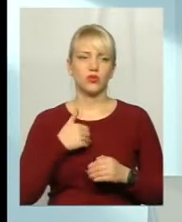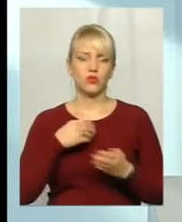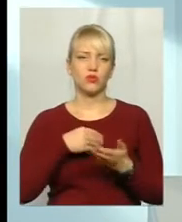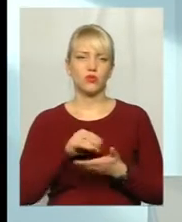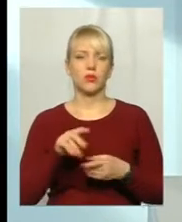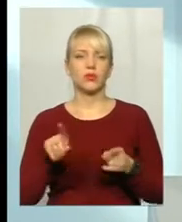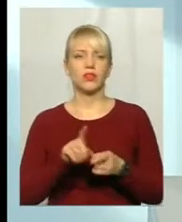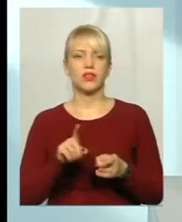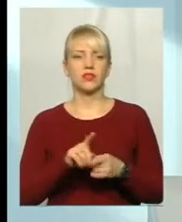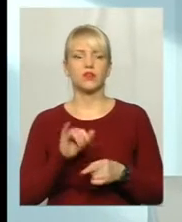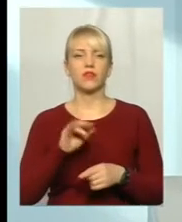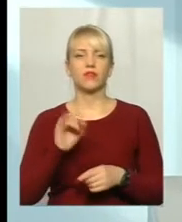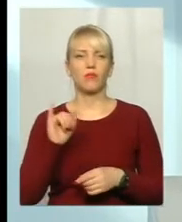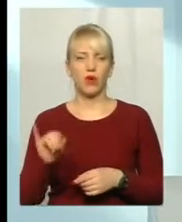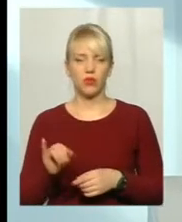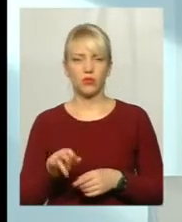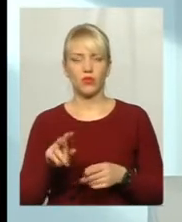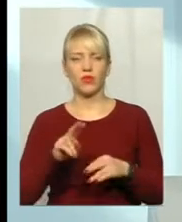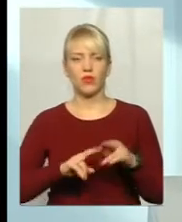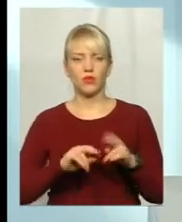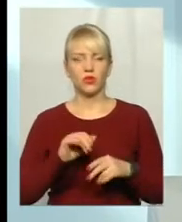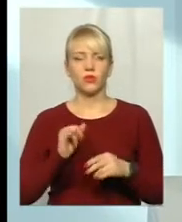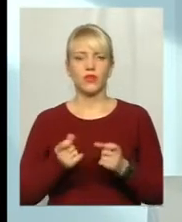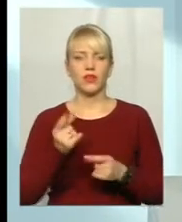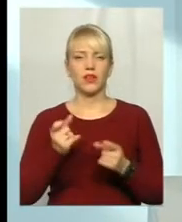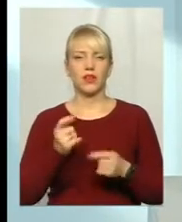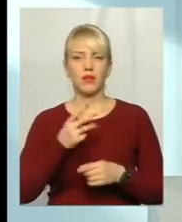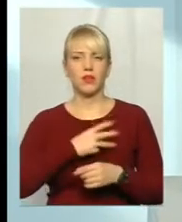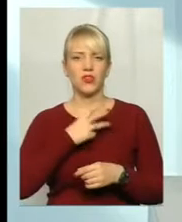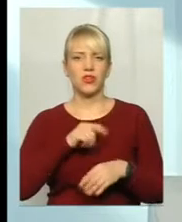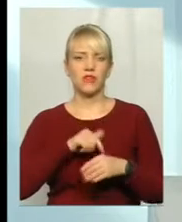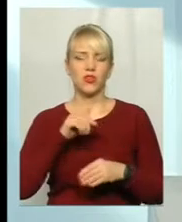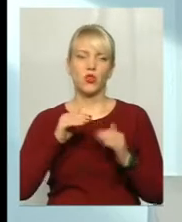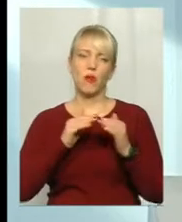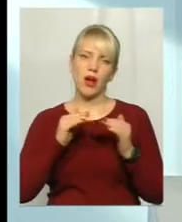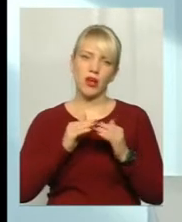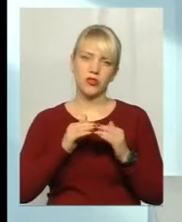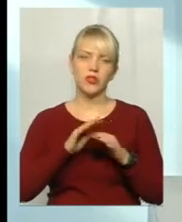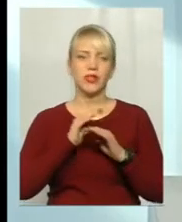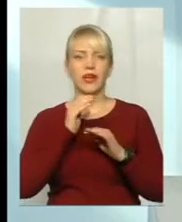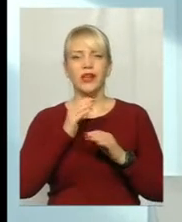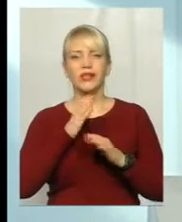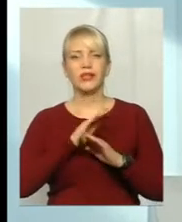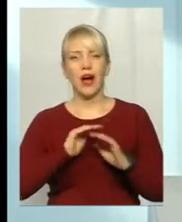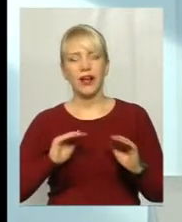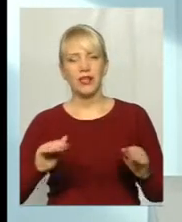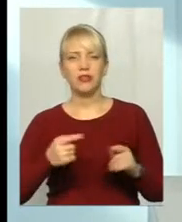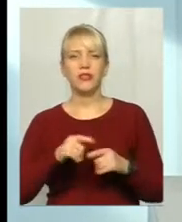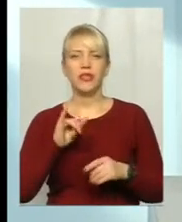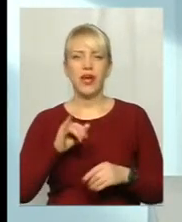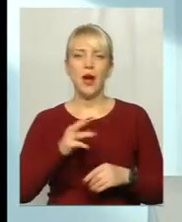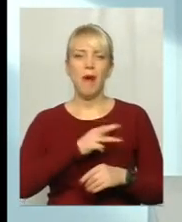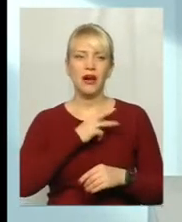так само, як інколи і в поганому. І виникає це бажання відчуття домашністі, затишності, бажання